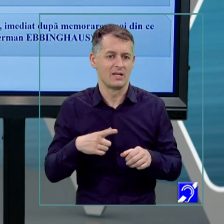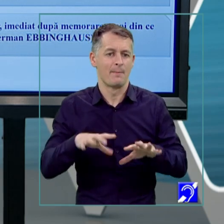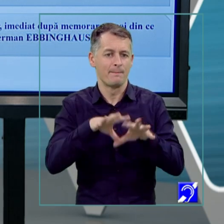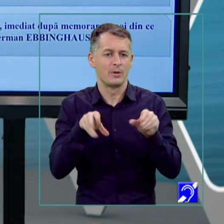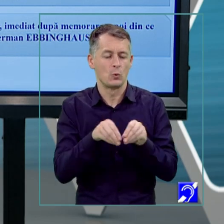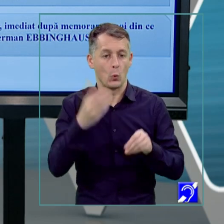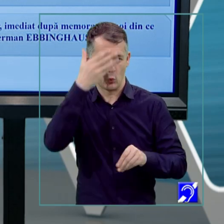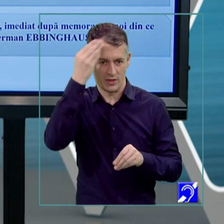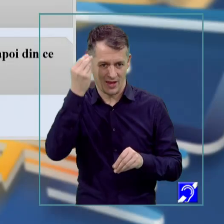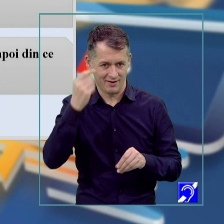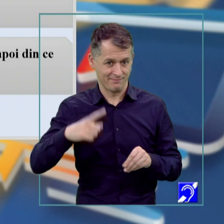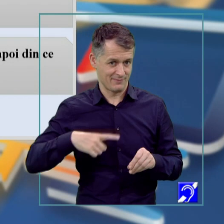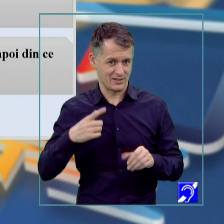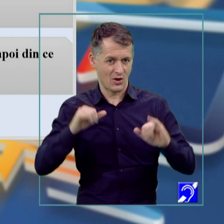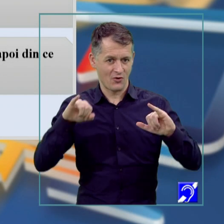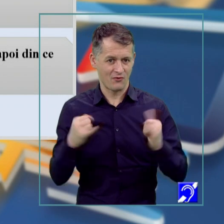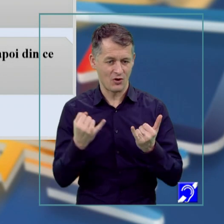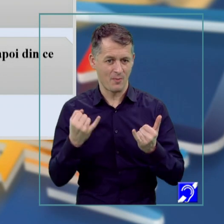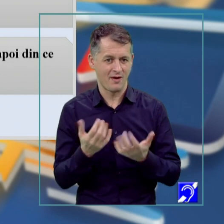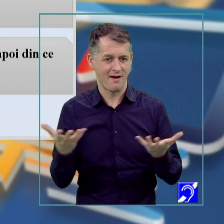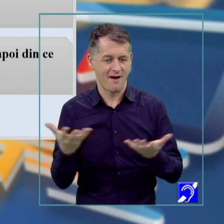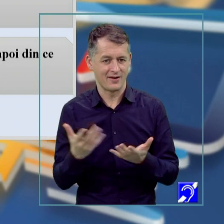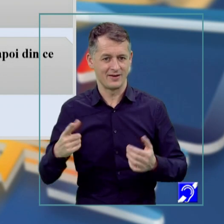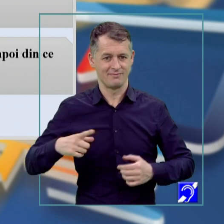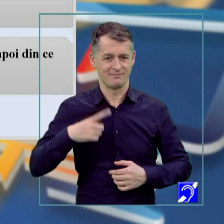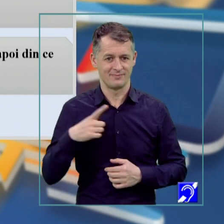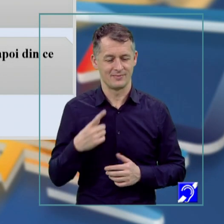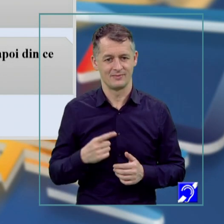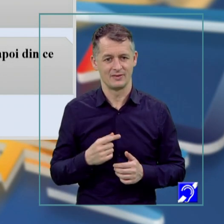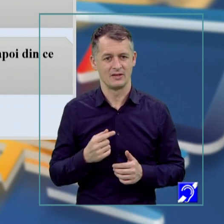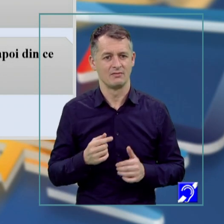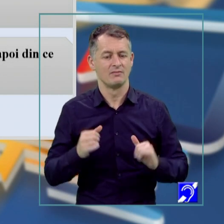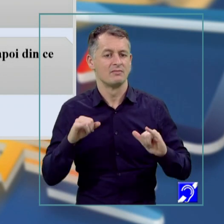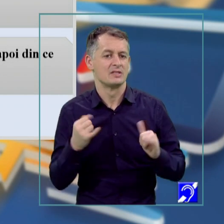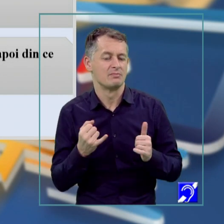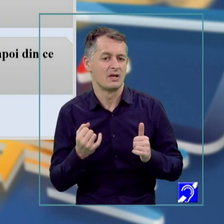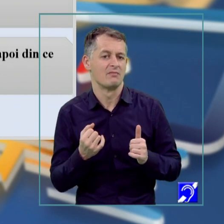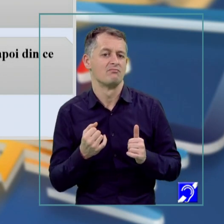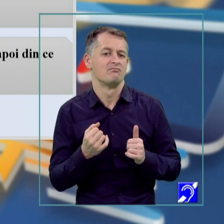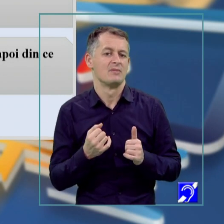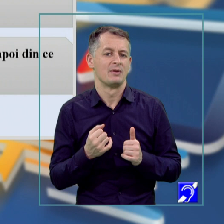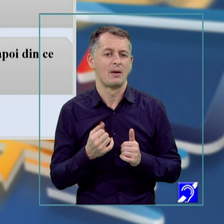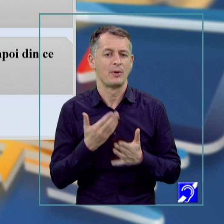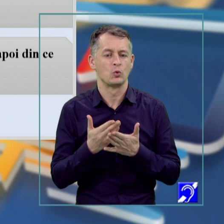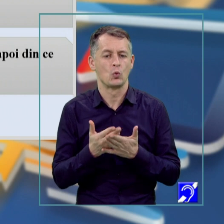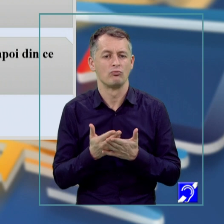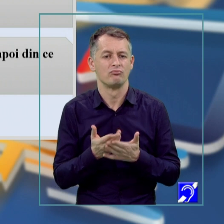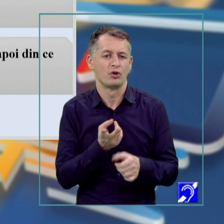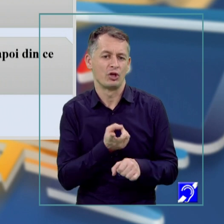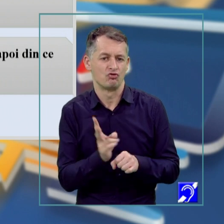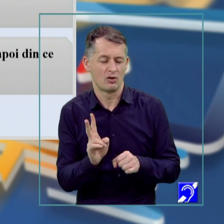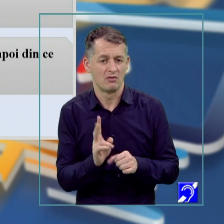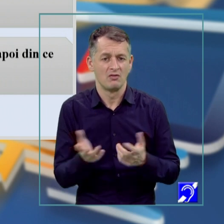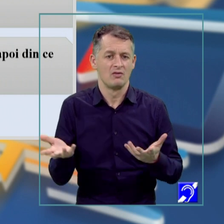uitarea este un fenomen care constă, de fapt, în manifestarea unor erori de recunoaștere și de reproducere, mergând până la